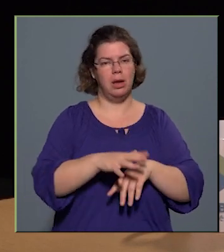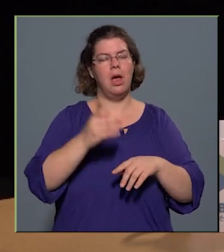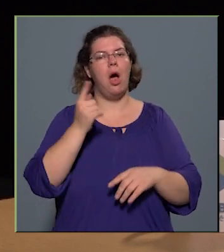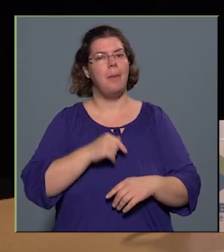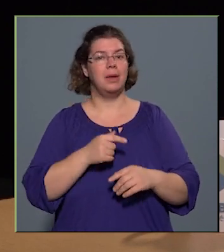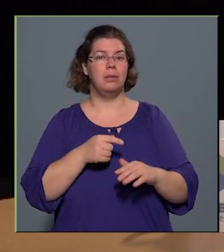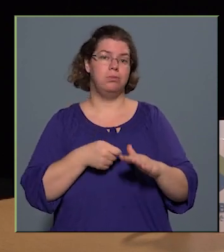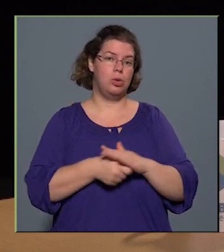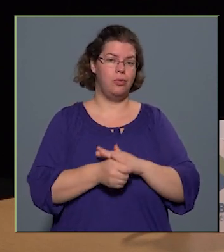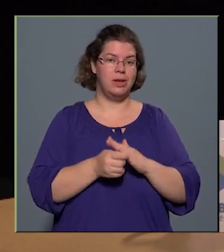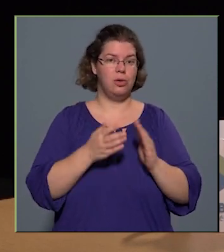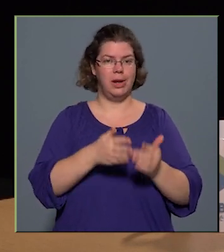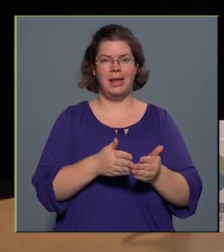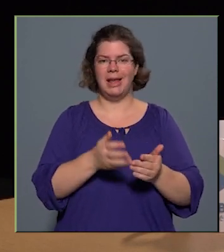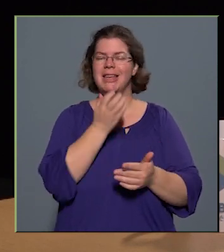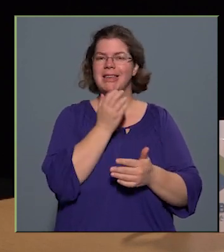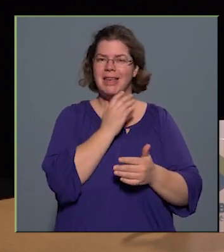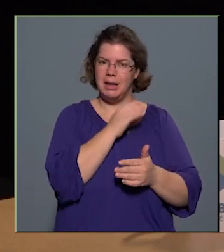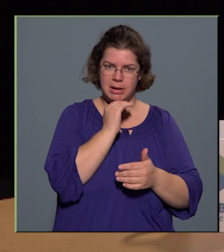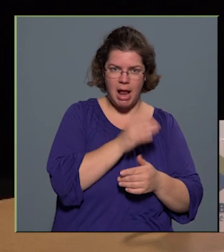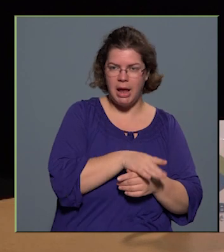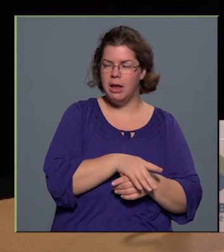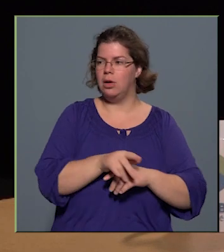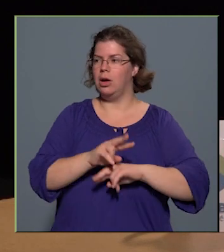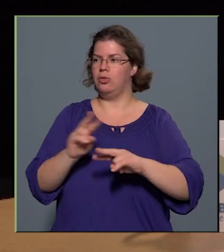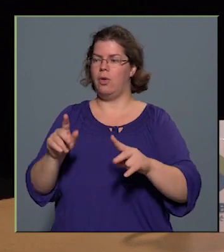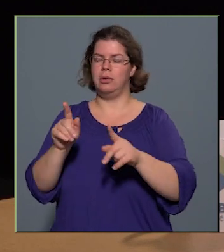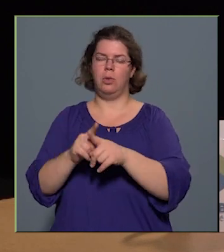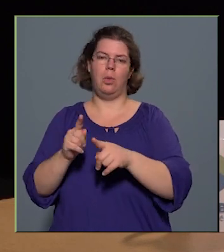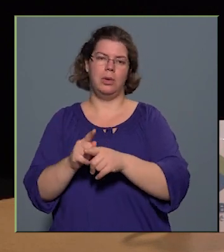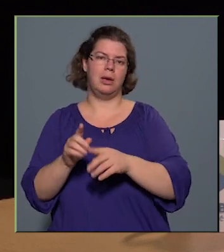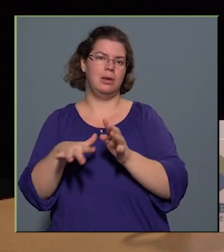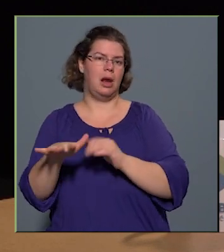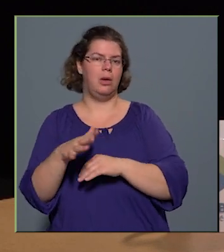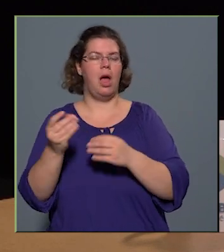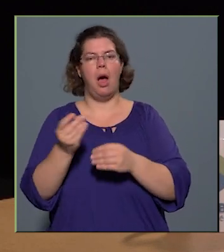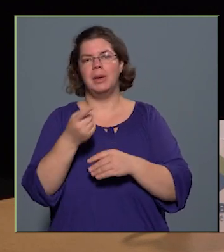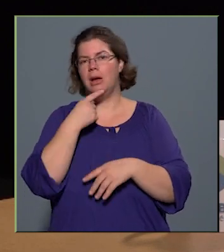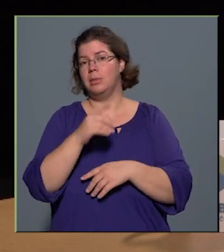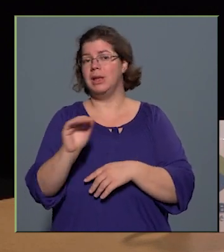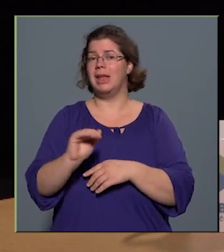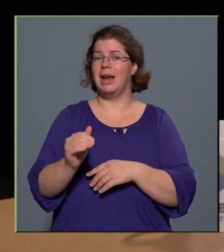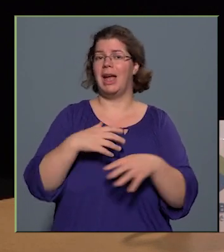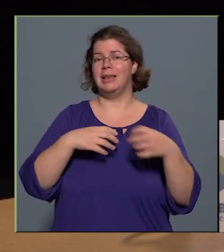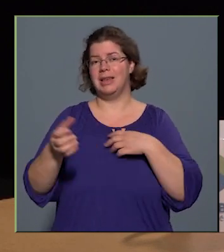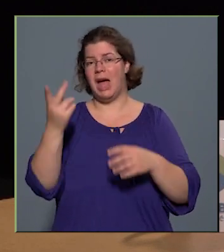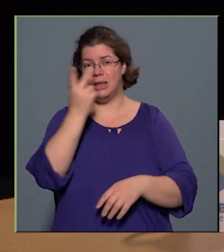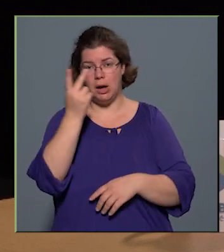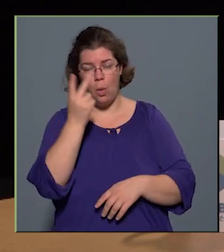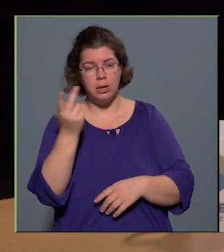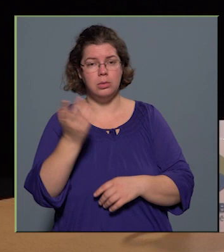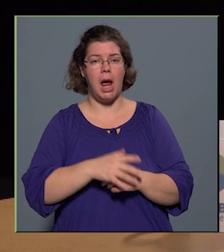profitorientált, igényeket elégítünk, és vannak azok a területek, amiket azt gondoljuk, hogy a gyerekek színházi kultúrája,